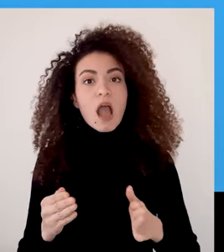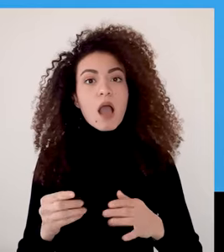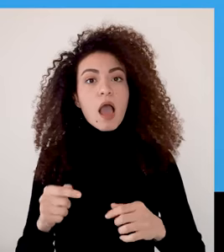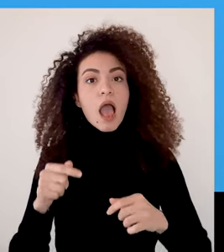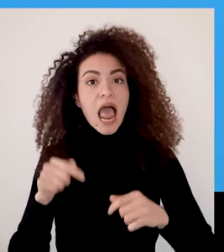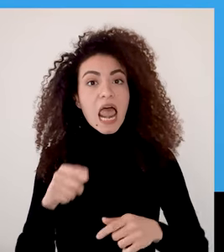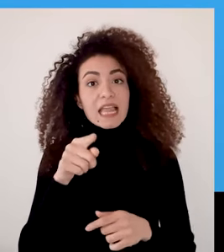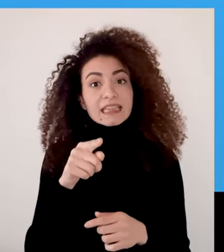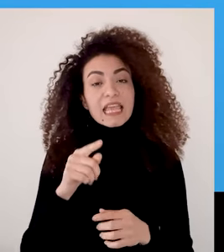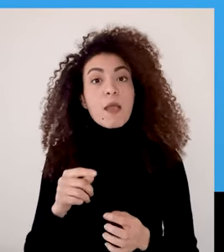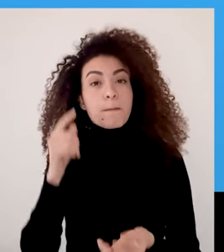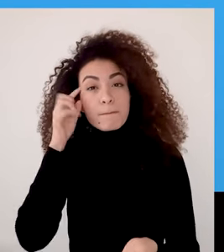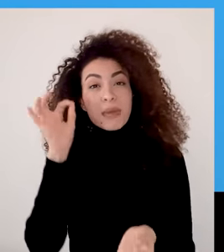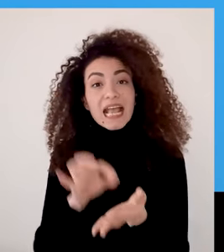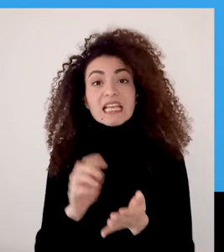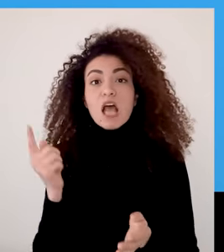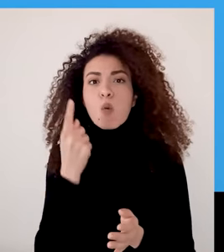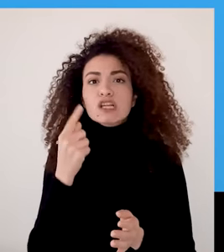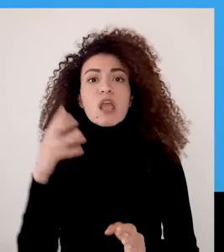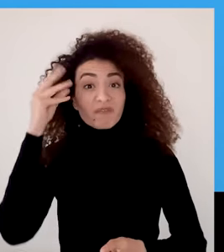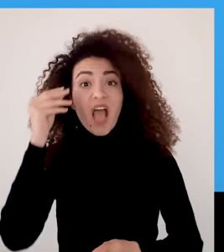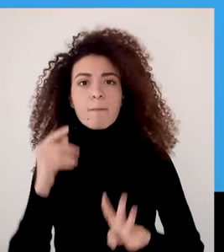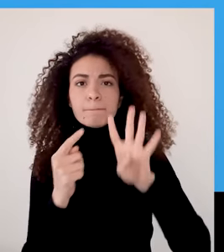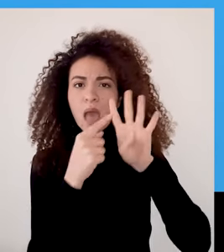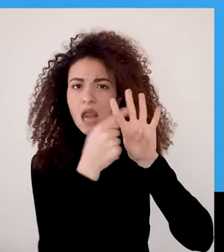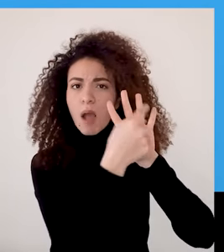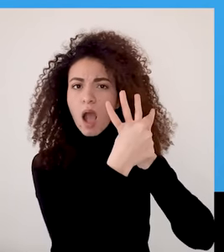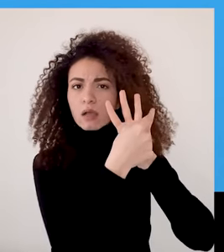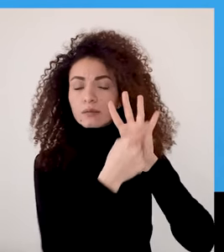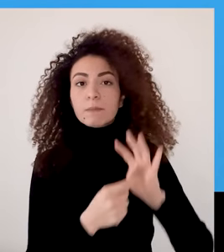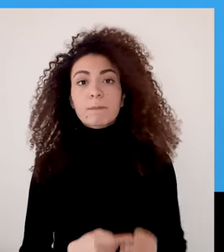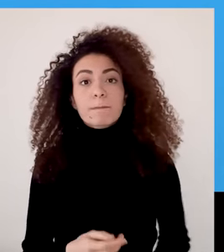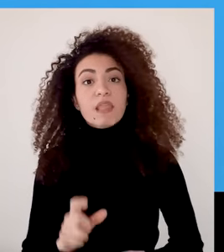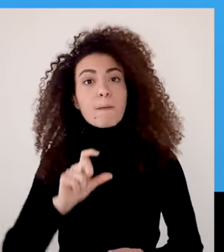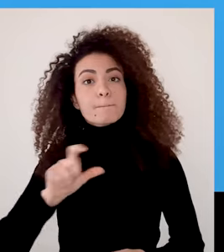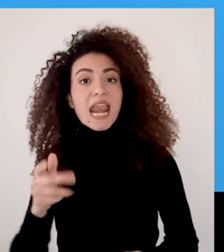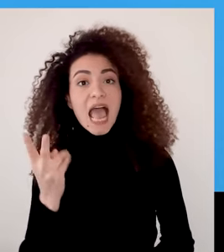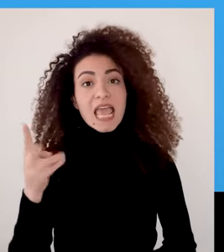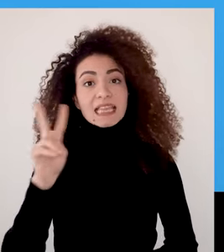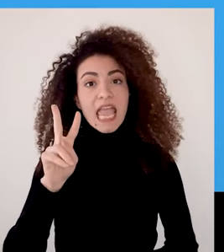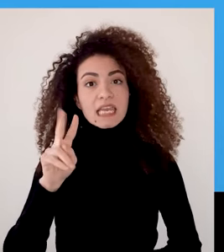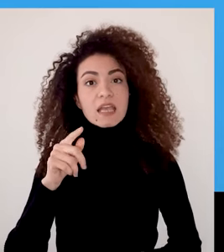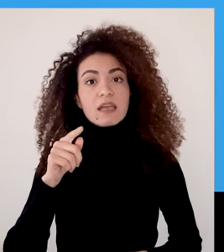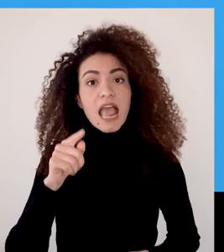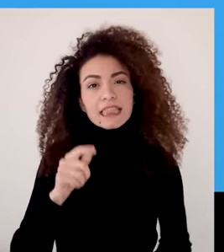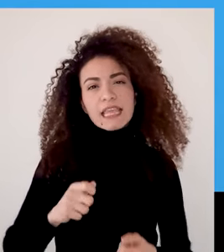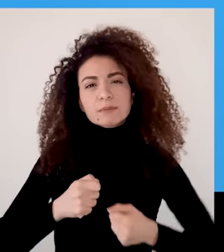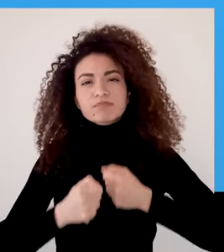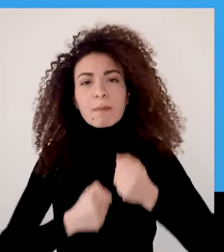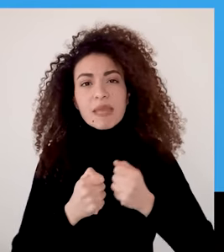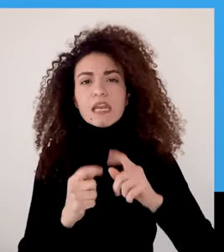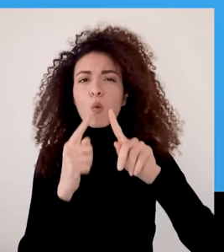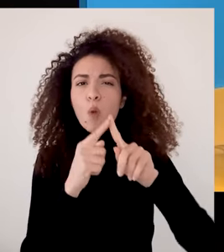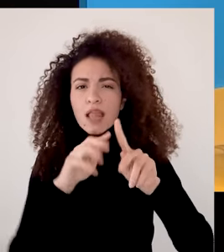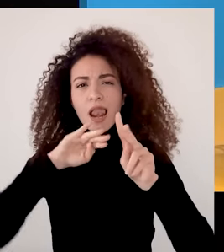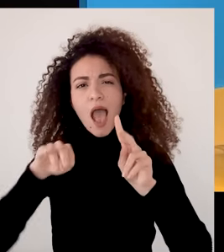وممكن بمرحلة أولى تركيز على استيعاب الخطوات الأربعة وتسرسلهم بمرحلة تانية نعمل على إتقان